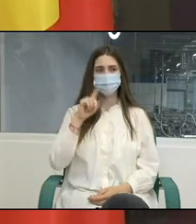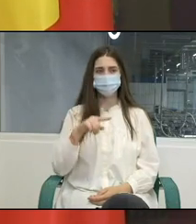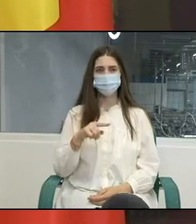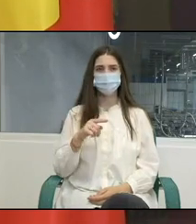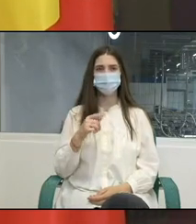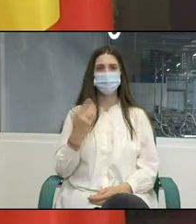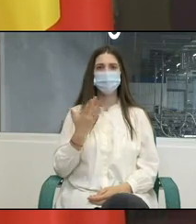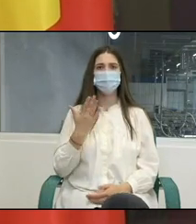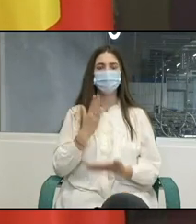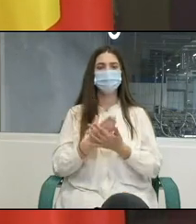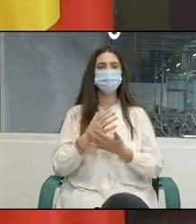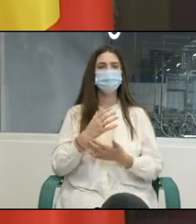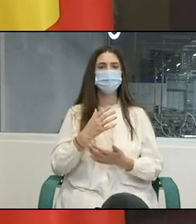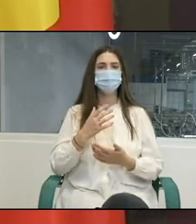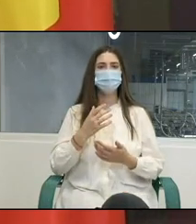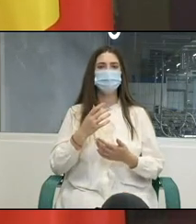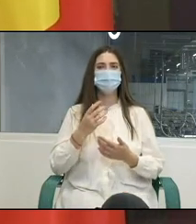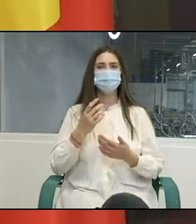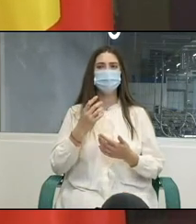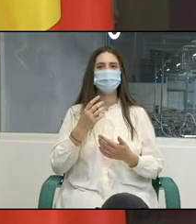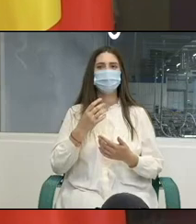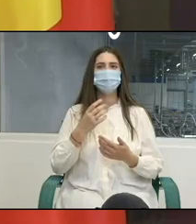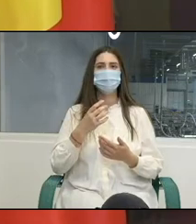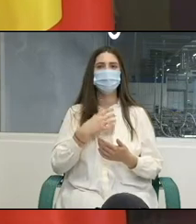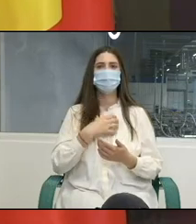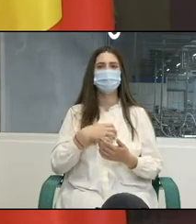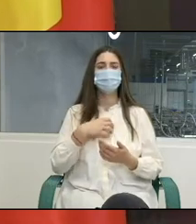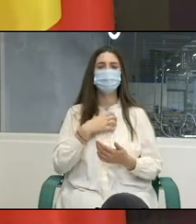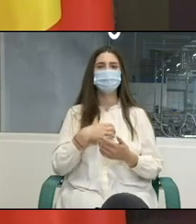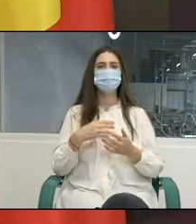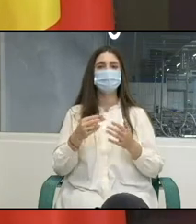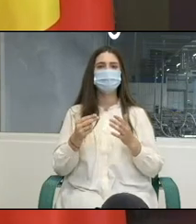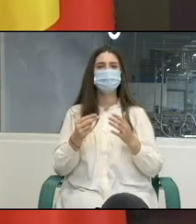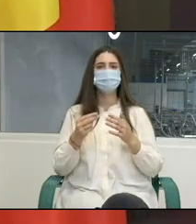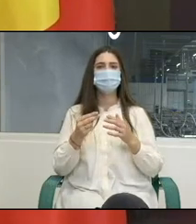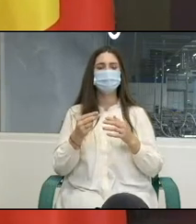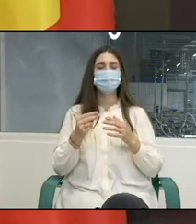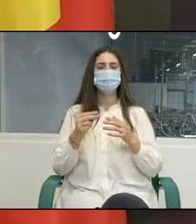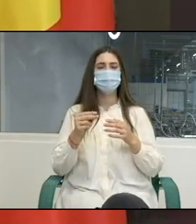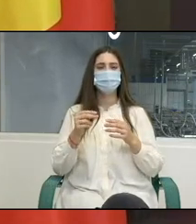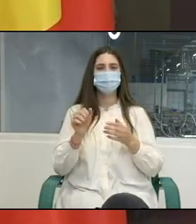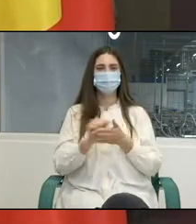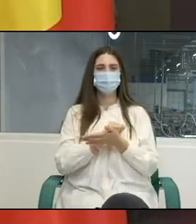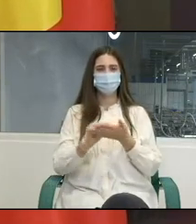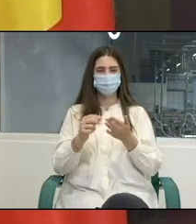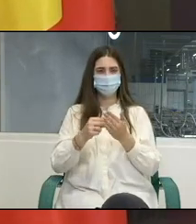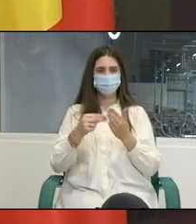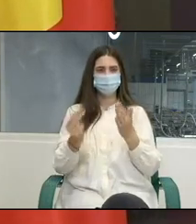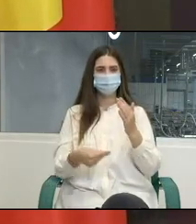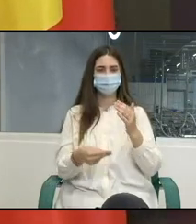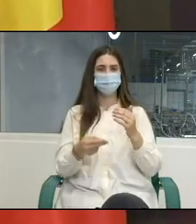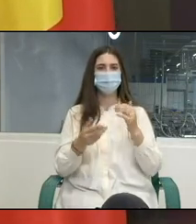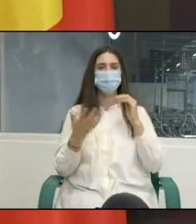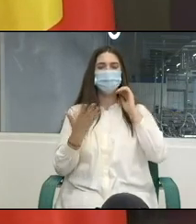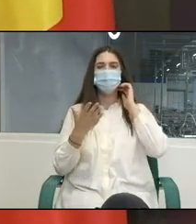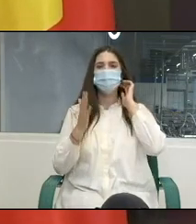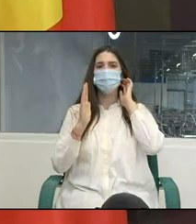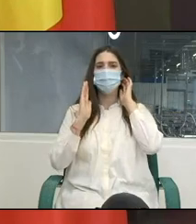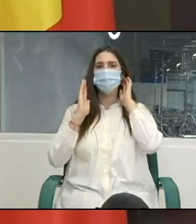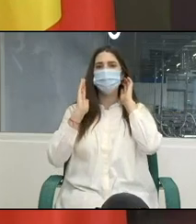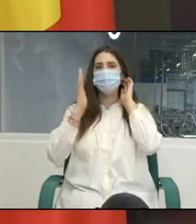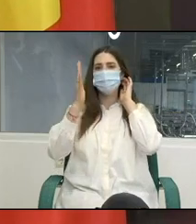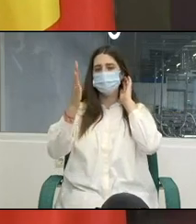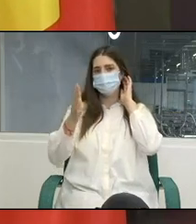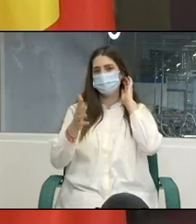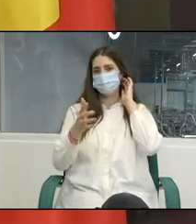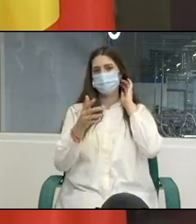documentului semnat astăzi și Unimedia vrea să știe ce ar trebui să facă autoritățile pentru a avea acces la cât